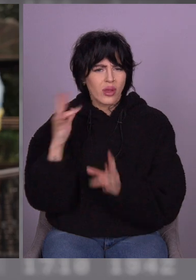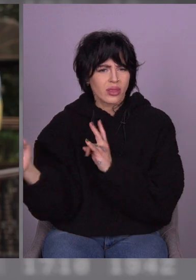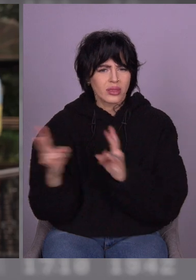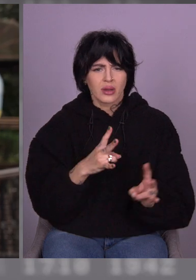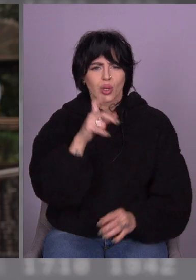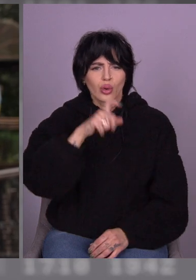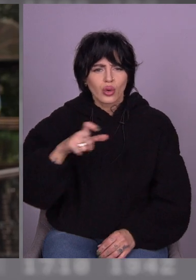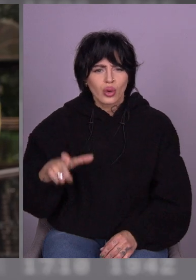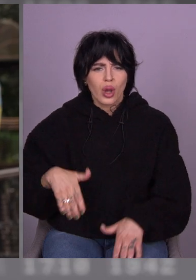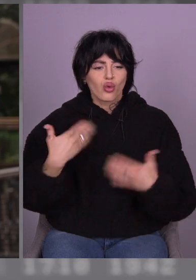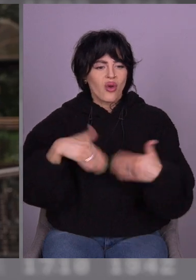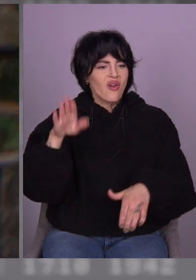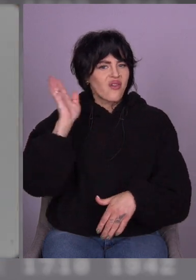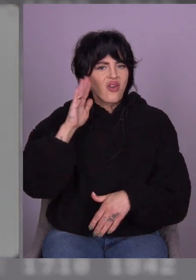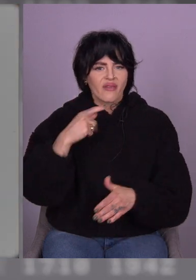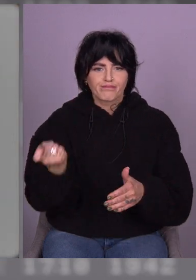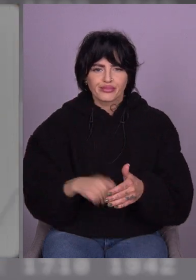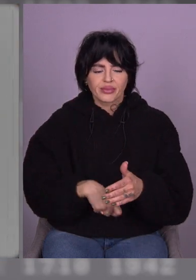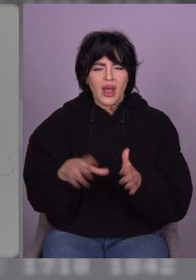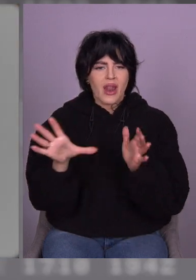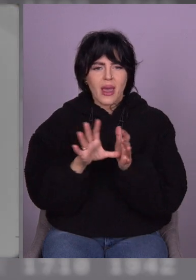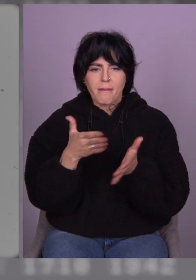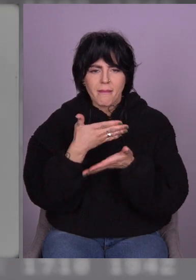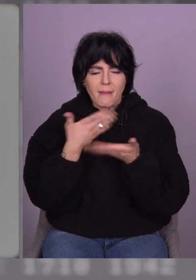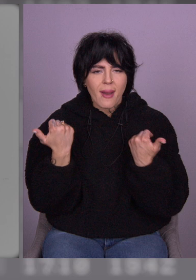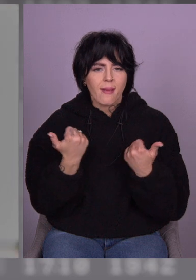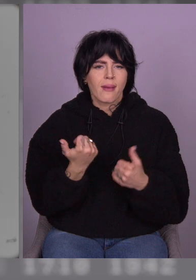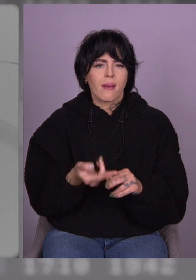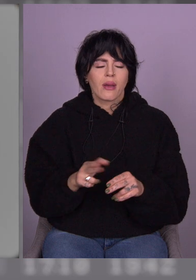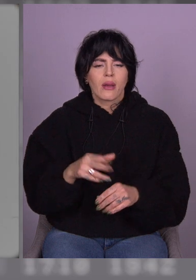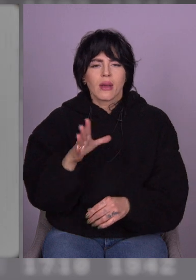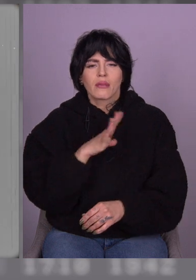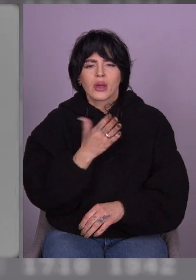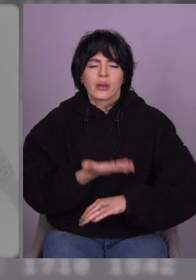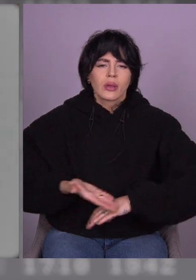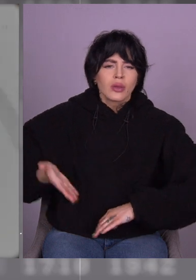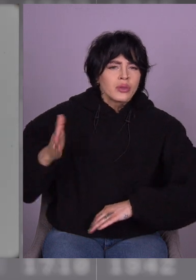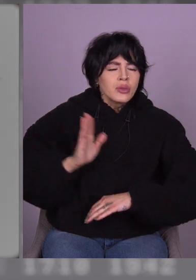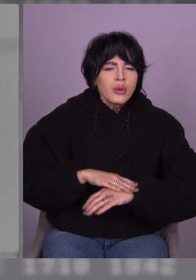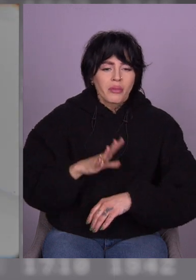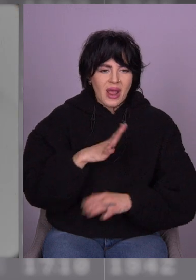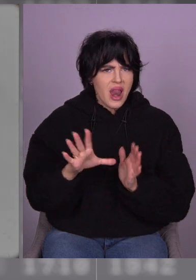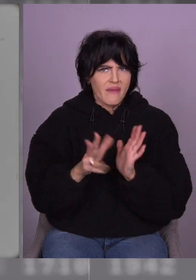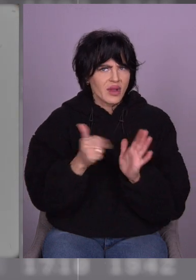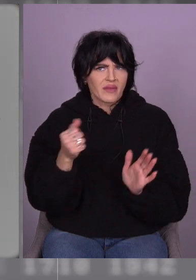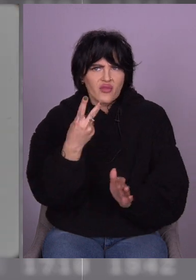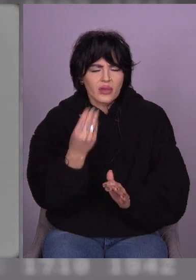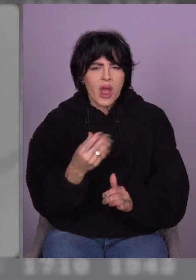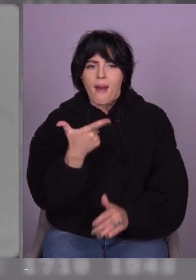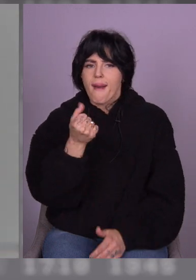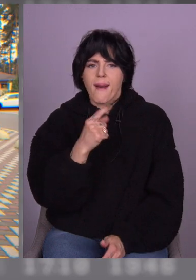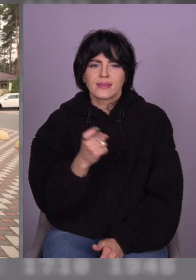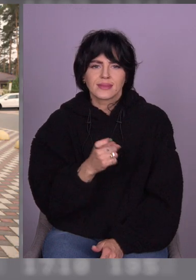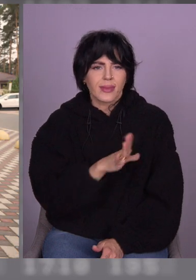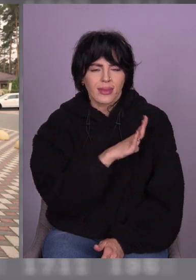закінчилася, немає води, електроенергії не було її, мабуть, на другий день. Газу не було.